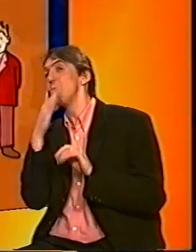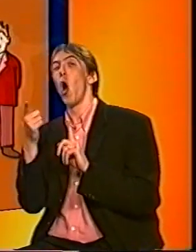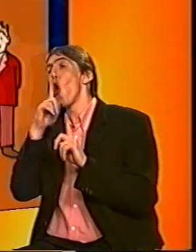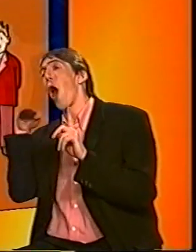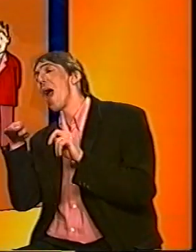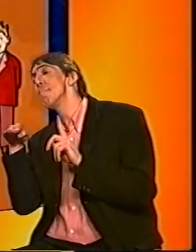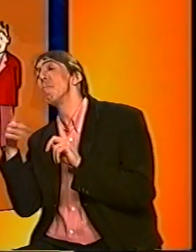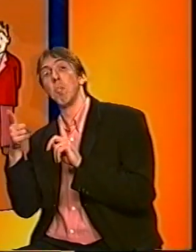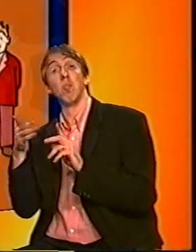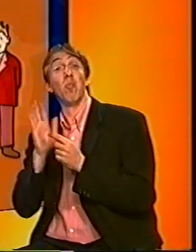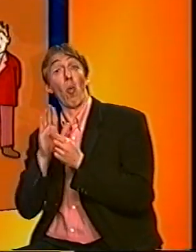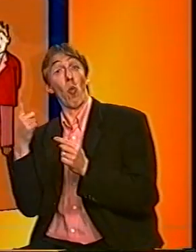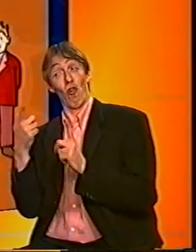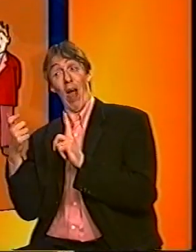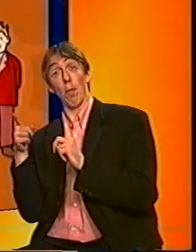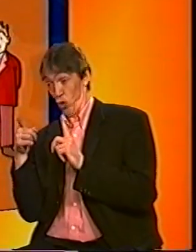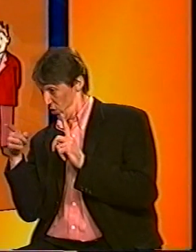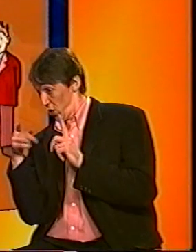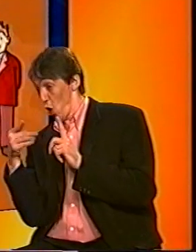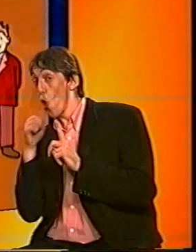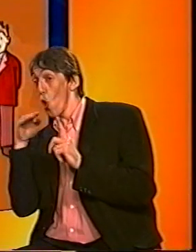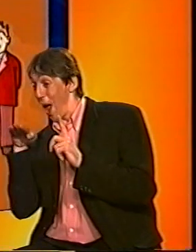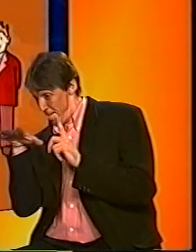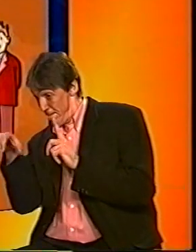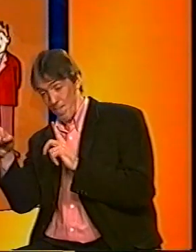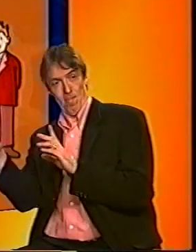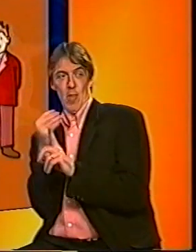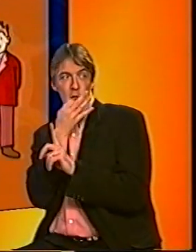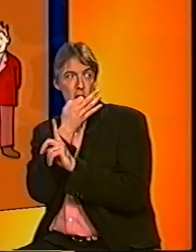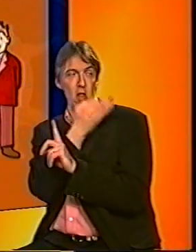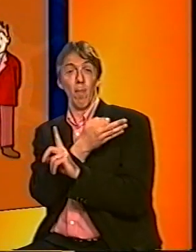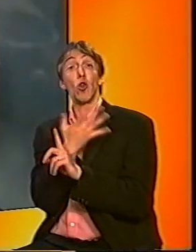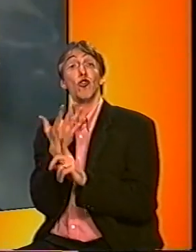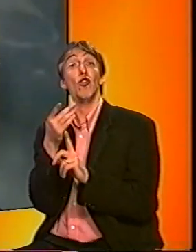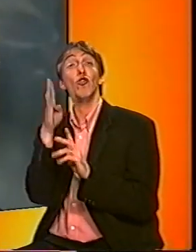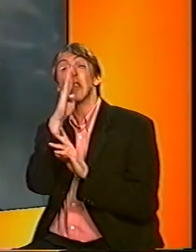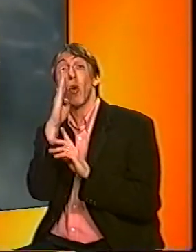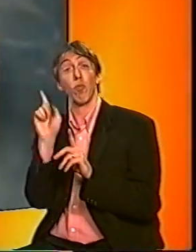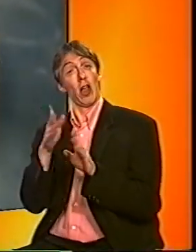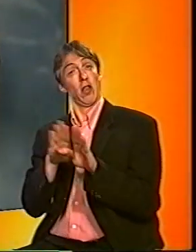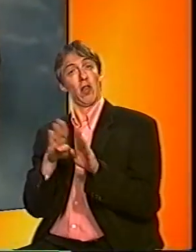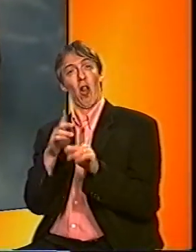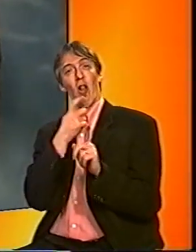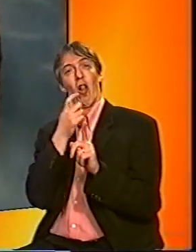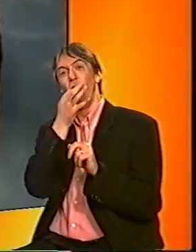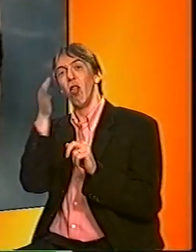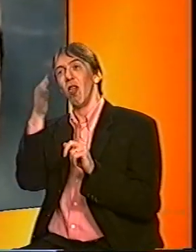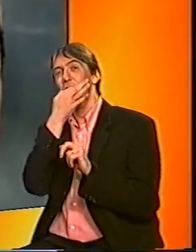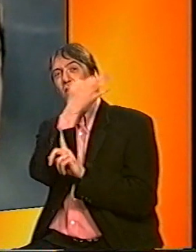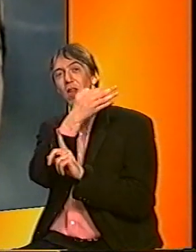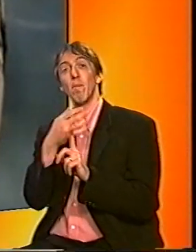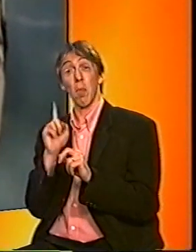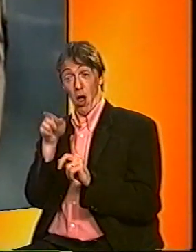En dat verklikken ze dan. Een spion is dus eigenlijk heel gewoon een klikspaan. Maar deze Robert Hansen was geen